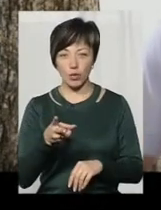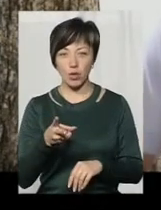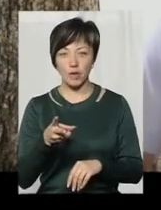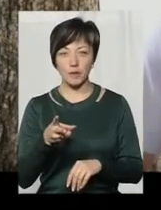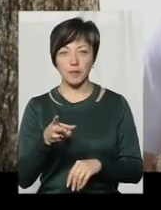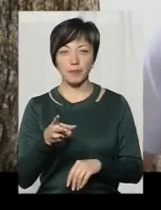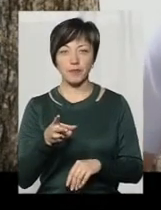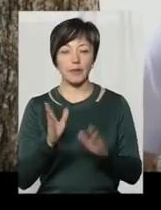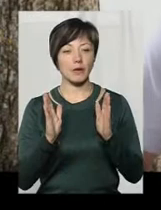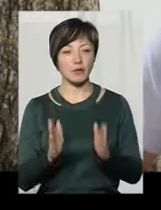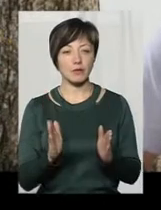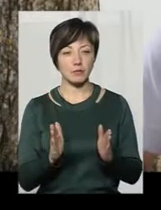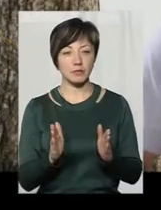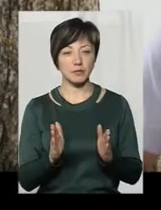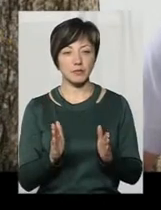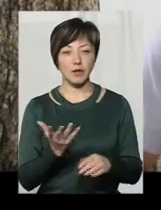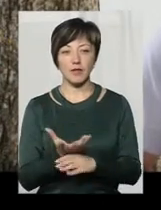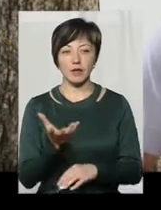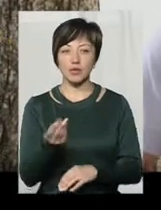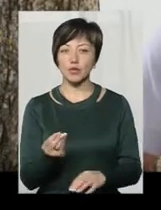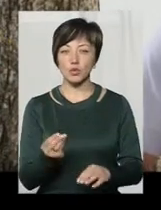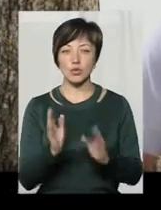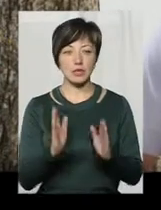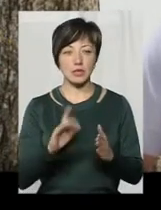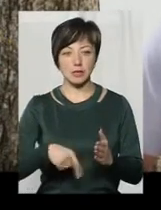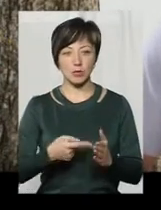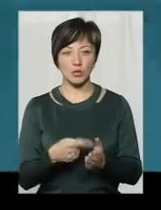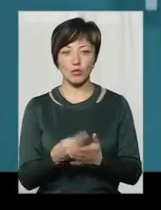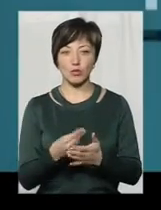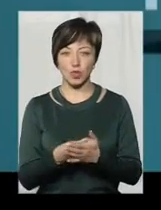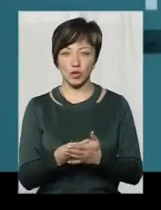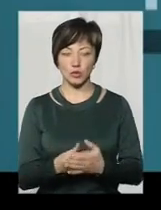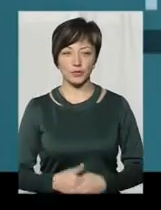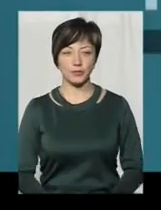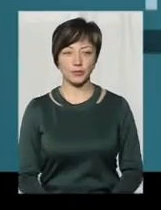так що він сугубо фінансується тільки з міського бюджету.